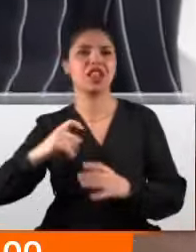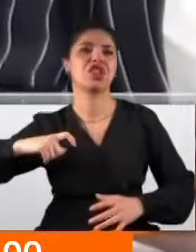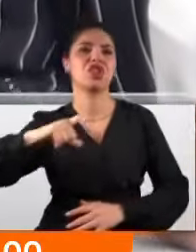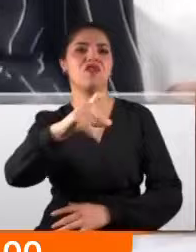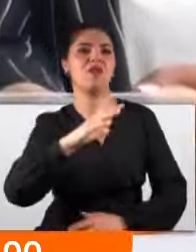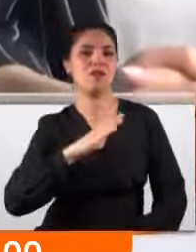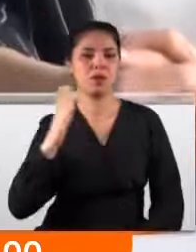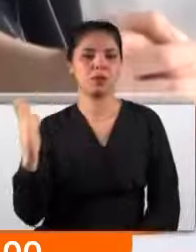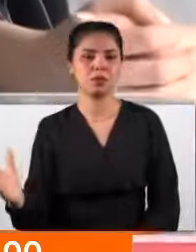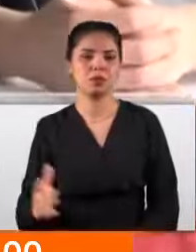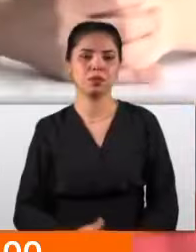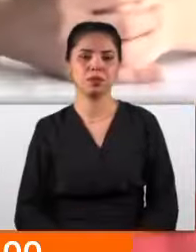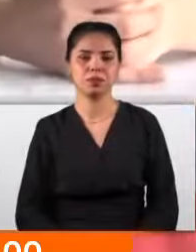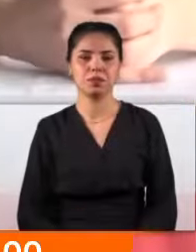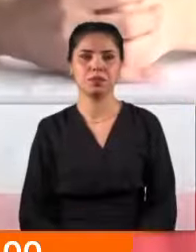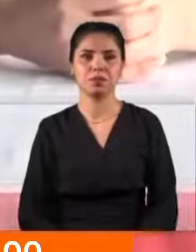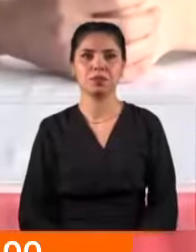bu partinin bir evladıyım.